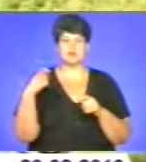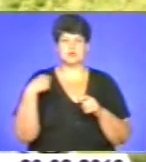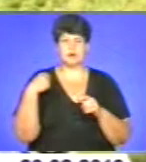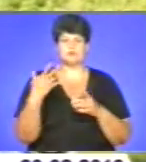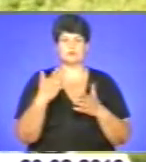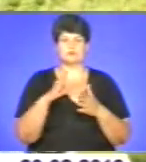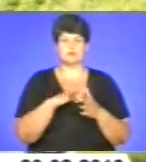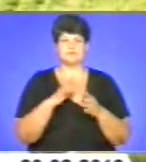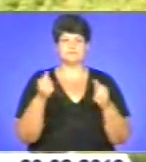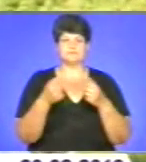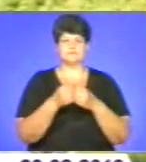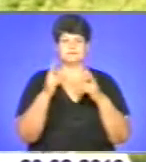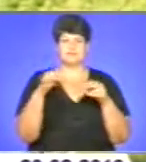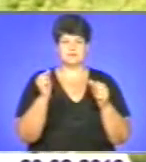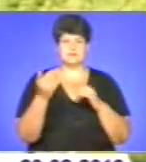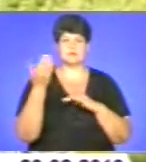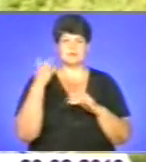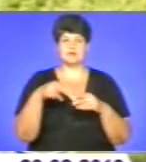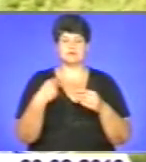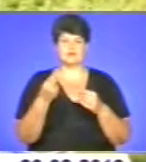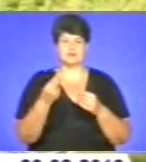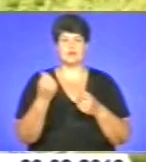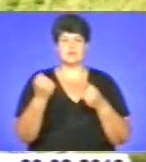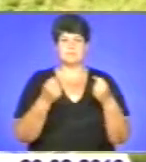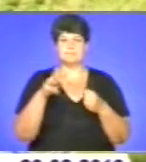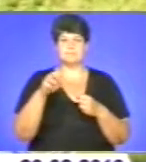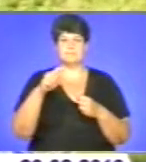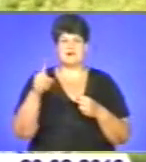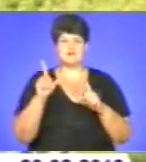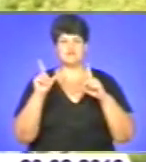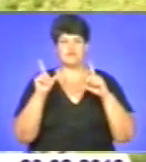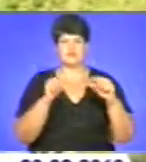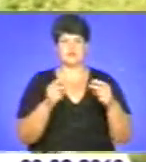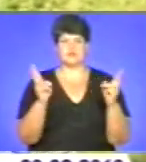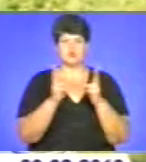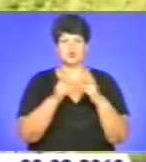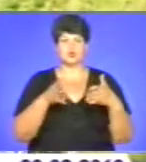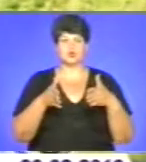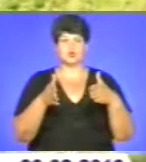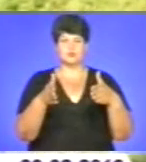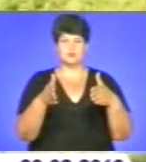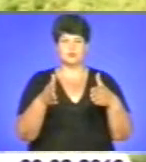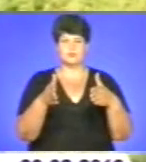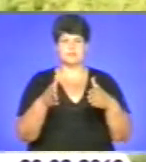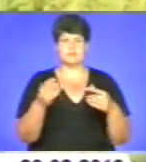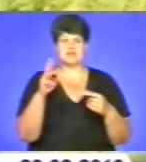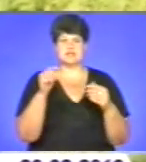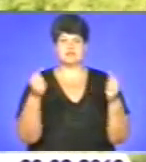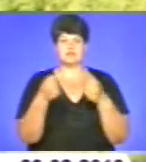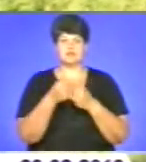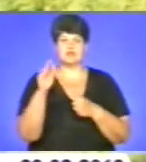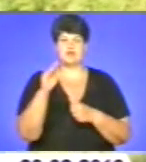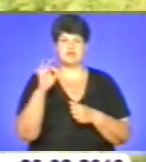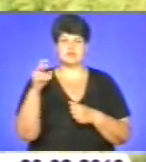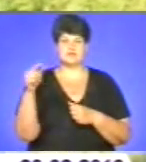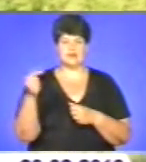складно відчатку пригоди. За передніми даними, водій вступить біля МАЗ Рейка на свою зустрічну руху, допустив зіткнув автобілю «Фальсвайл». У нас тут